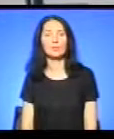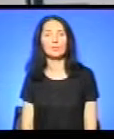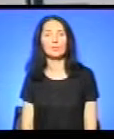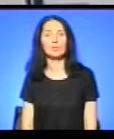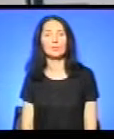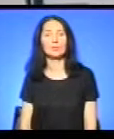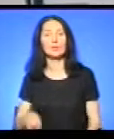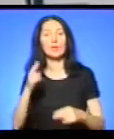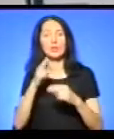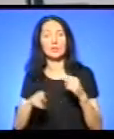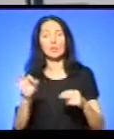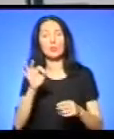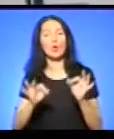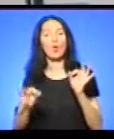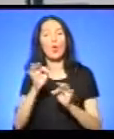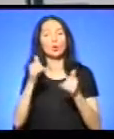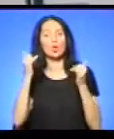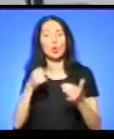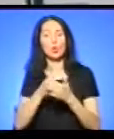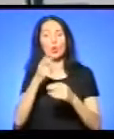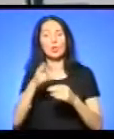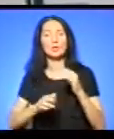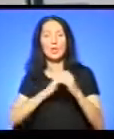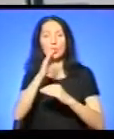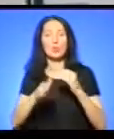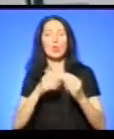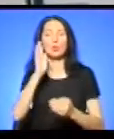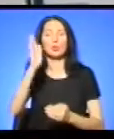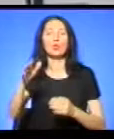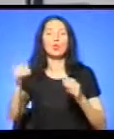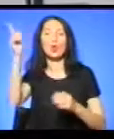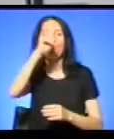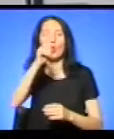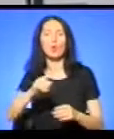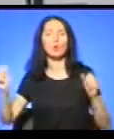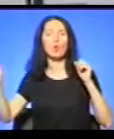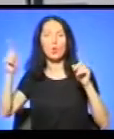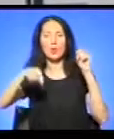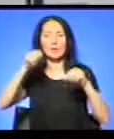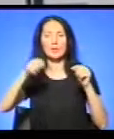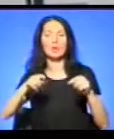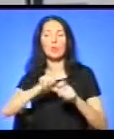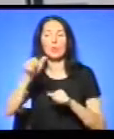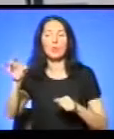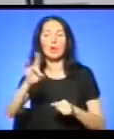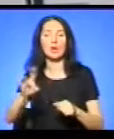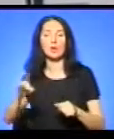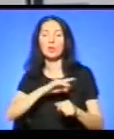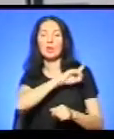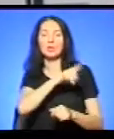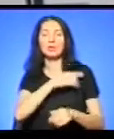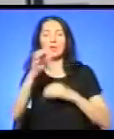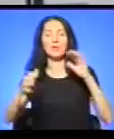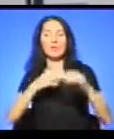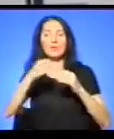І на завершення про погоду. Сьогодні до кінця доби прогнозують грози в окремих районах шквали до 15-20 метрів за секунду.